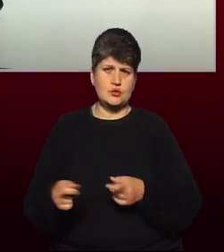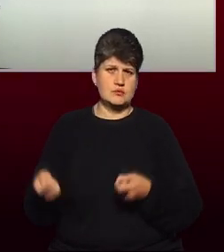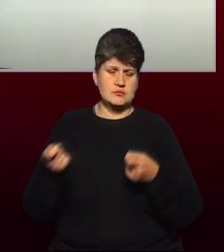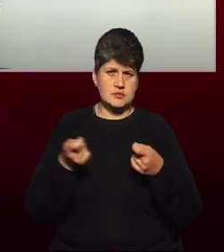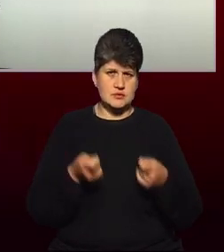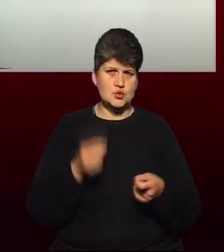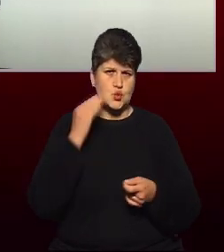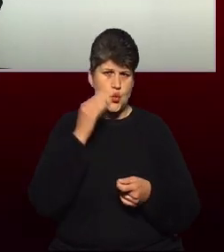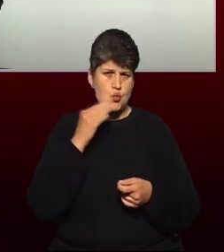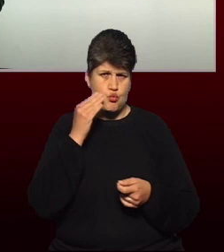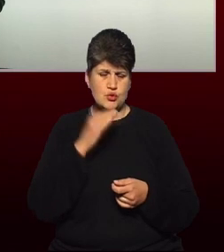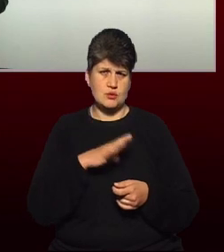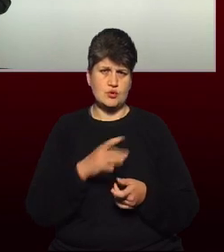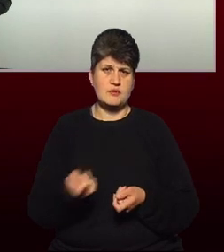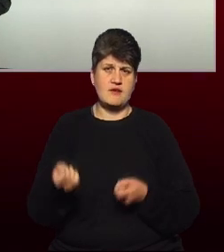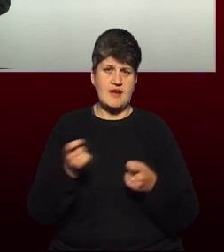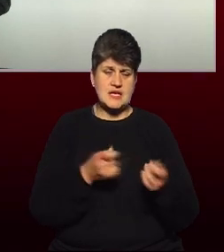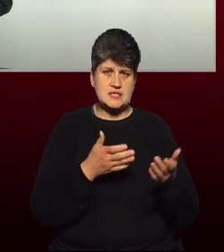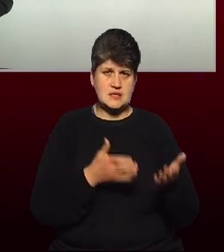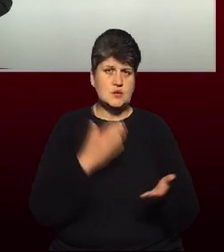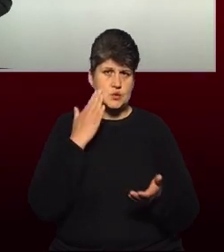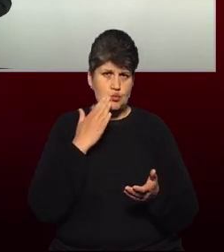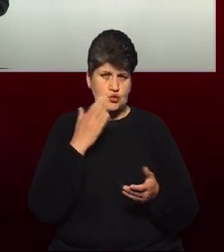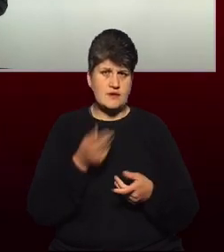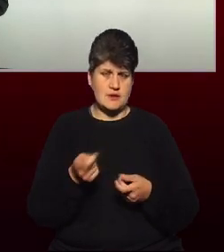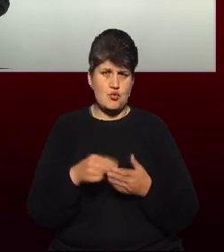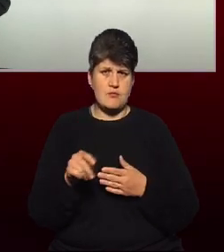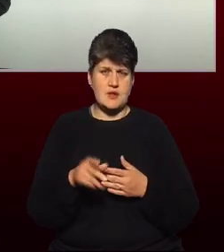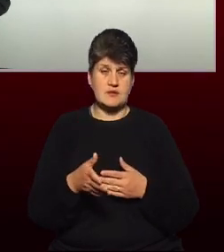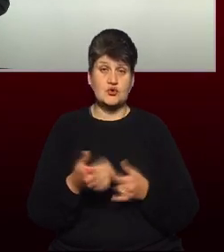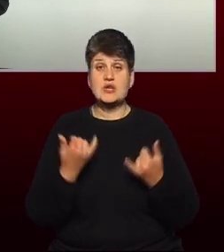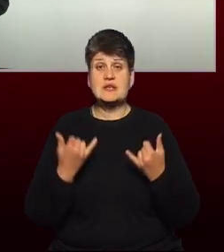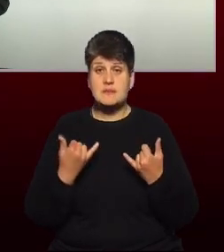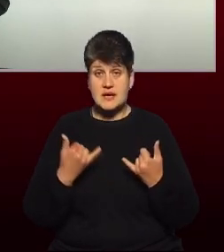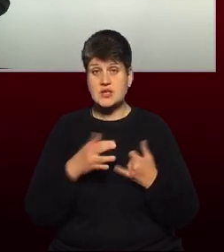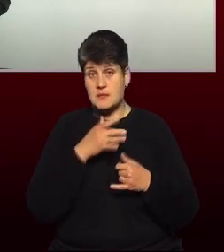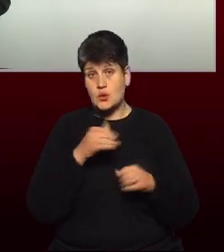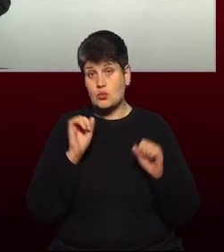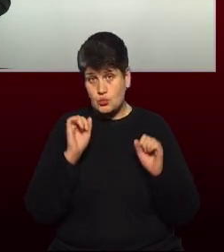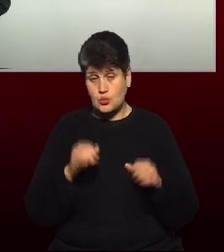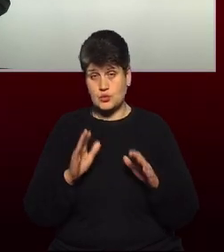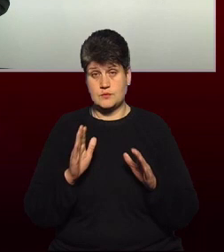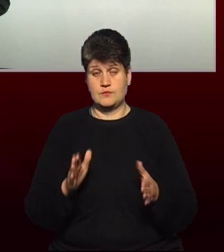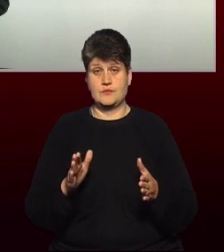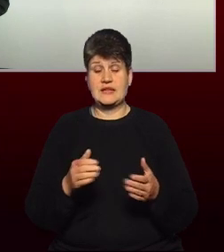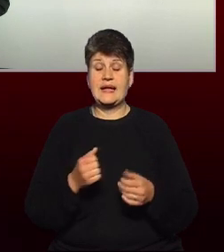була подібна стація, то там закупали хлор? Воно і в теперішній період таке може відбуватися, але, знову ж таки, на жаль,